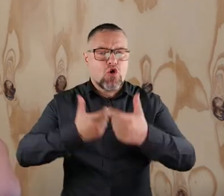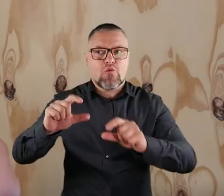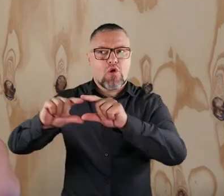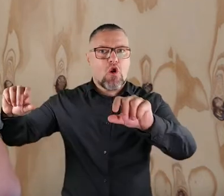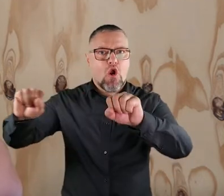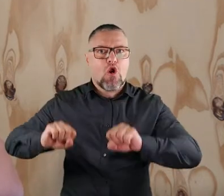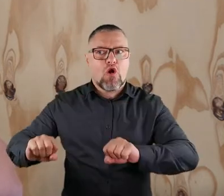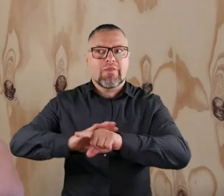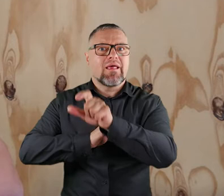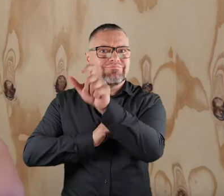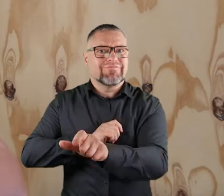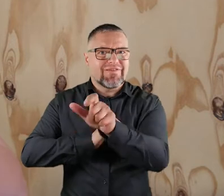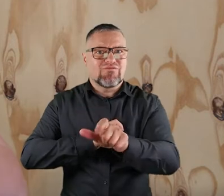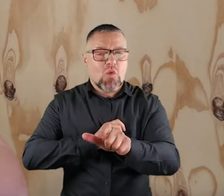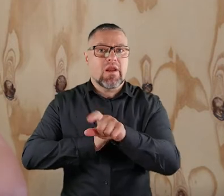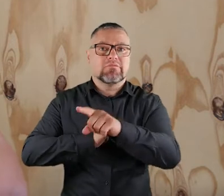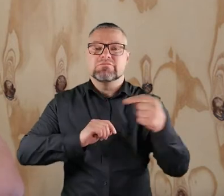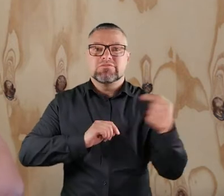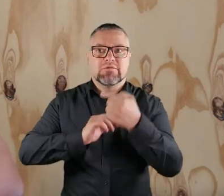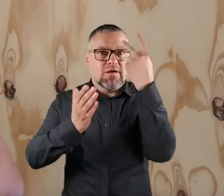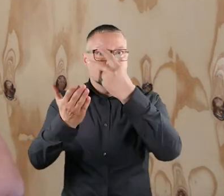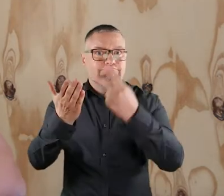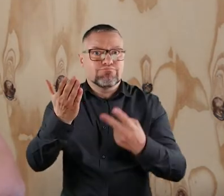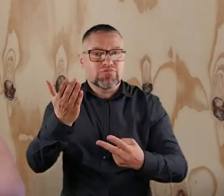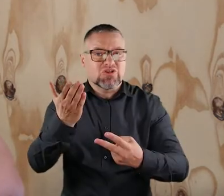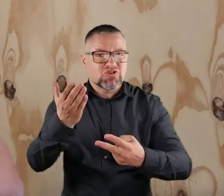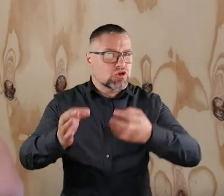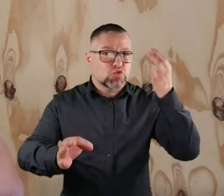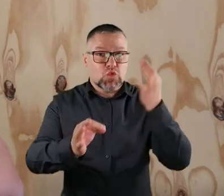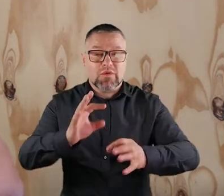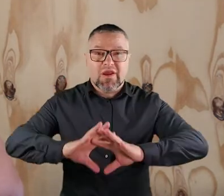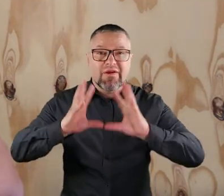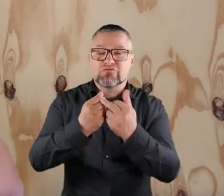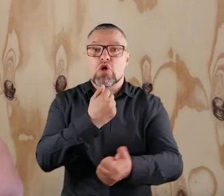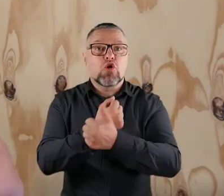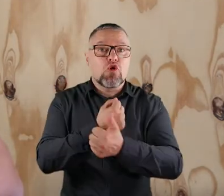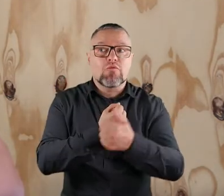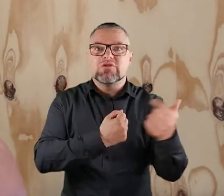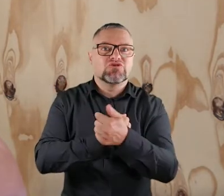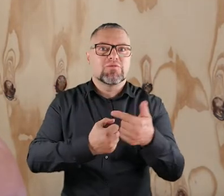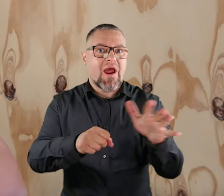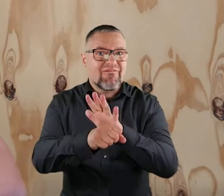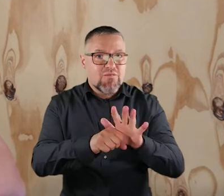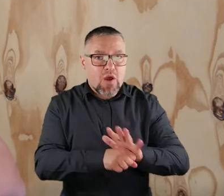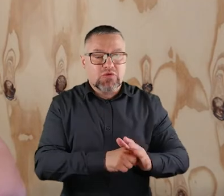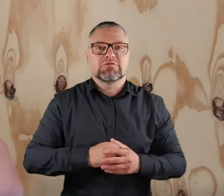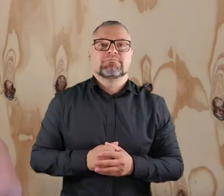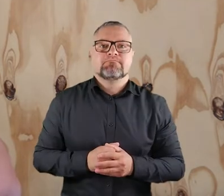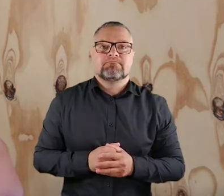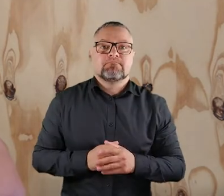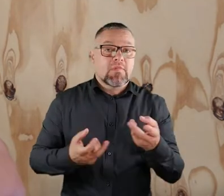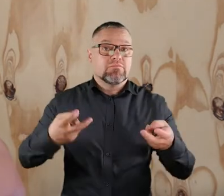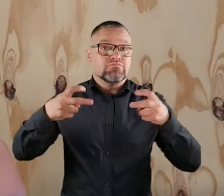subkonto Fundacji Iskierka, z którym należy się szczegółowo zapoznać oraz wszystkie dokumenty, które będzie trzeba wypełnić.